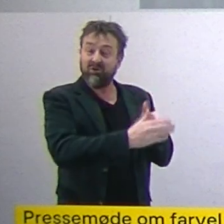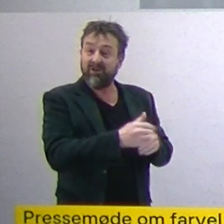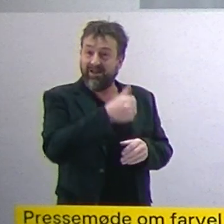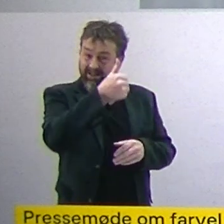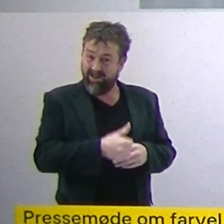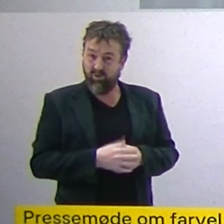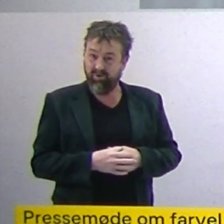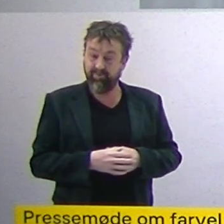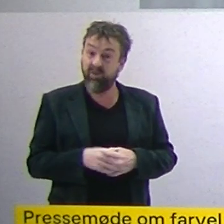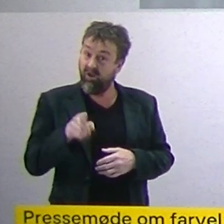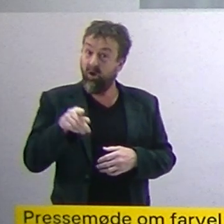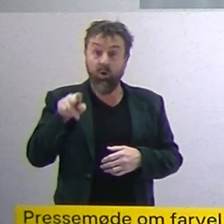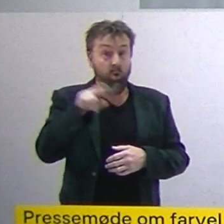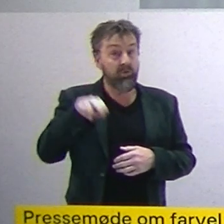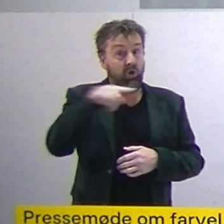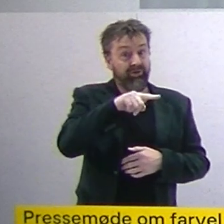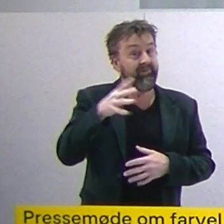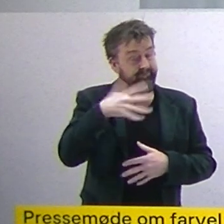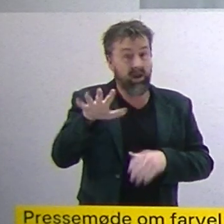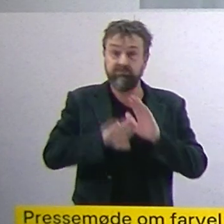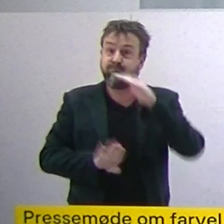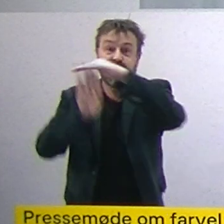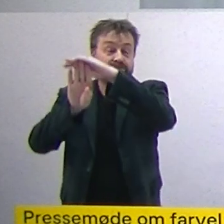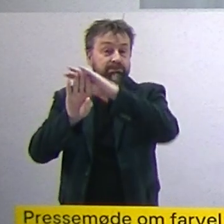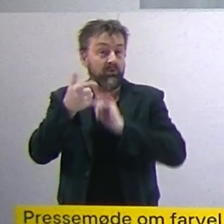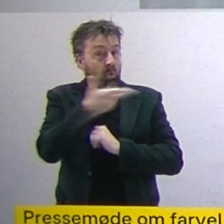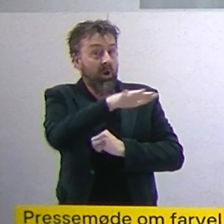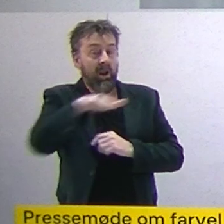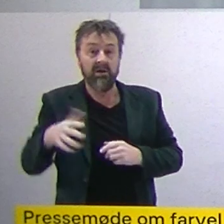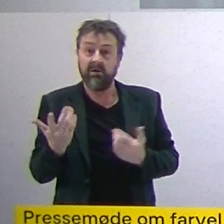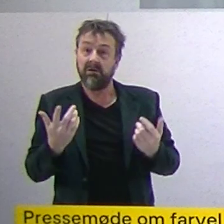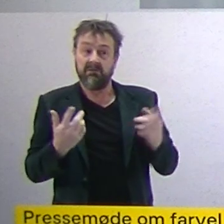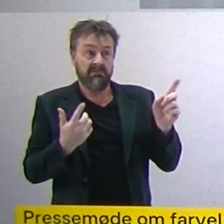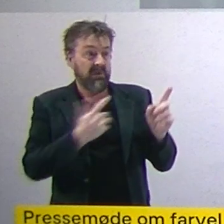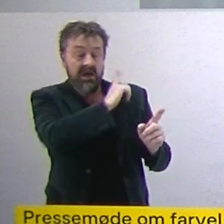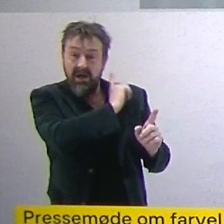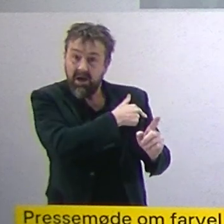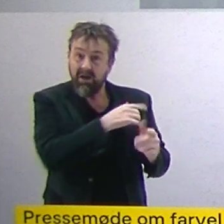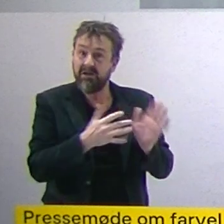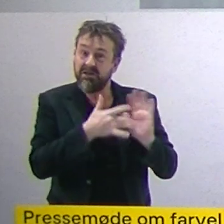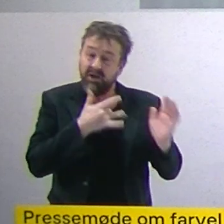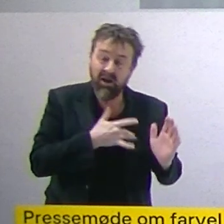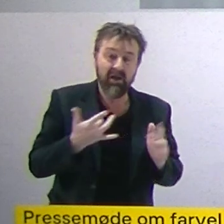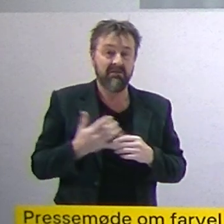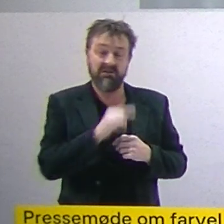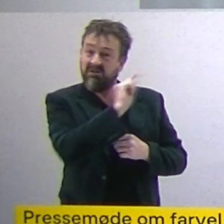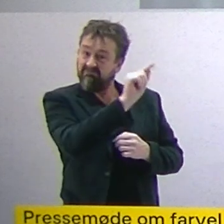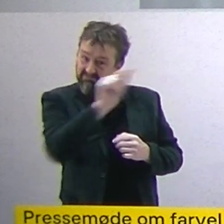Omikronbølgen har allerede toppet i nogle lande, det har den i England og i Irland, og det ser også ud til, at er på vej til det i Spanien.